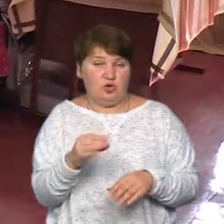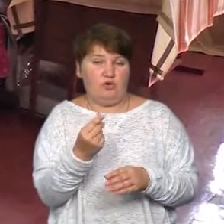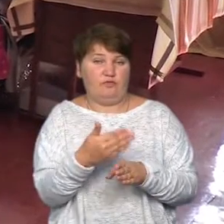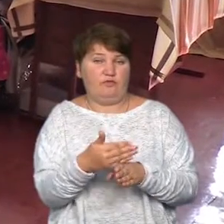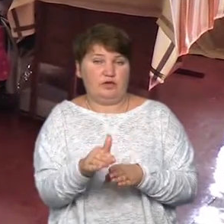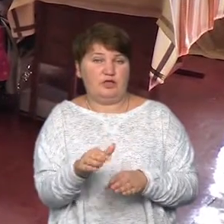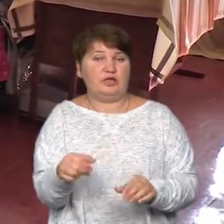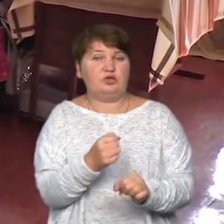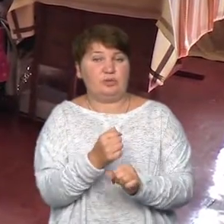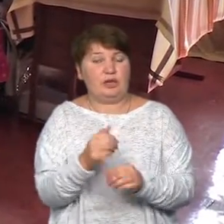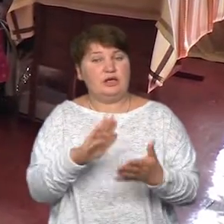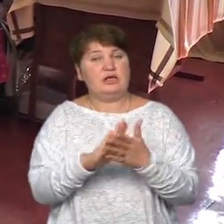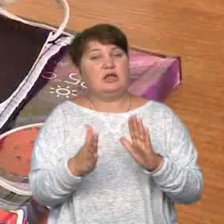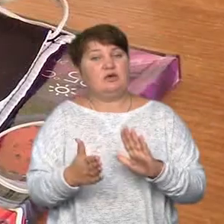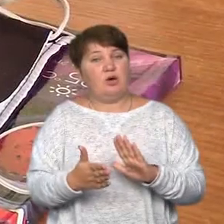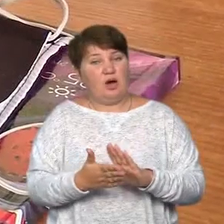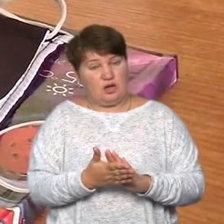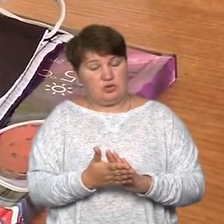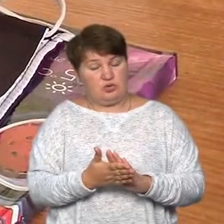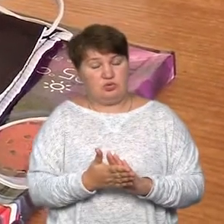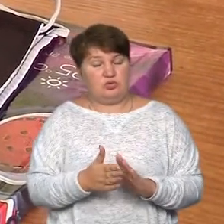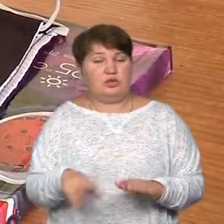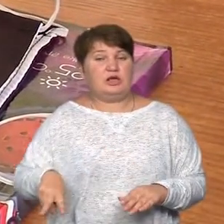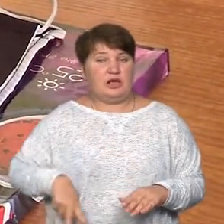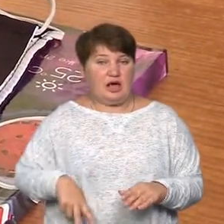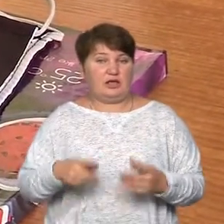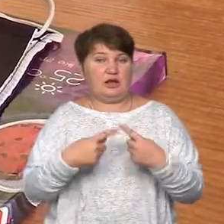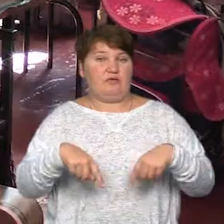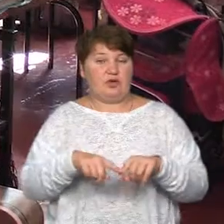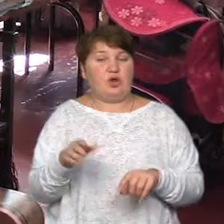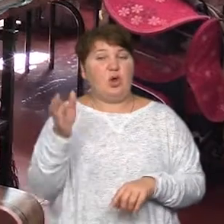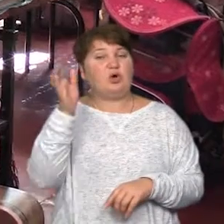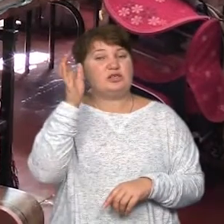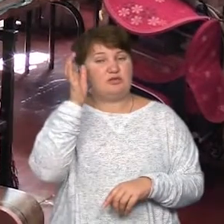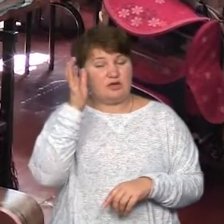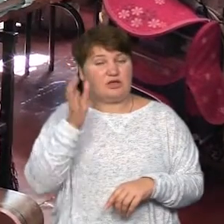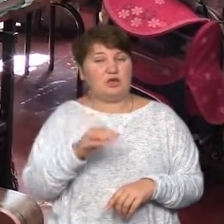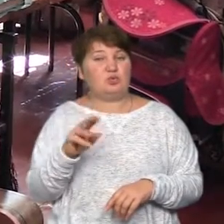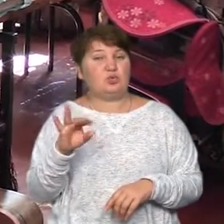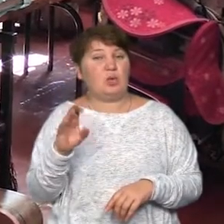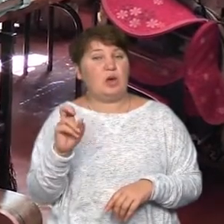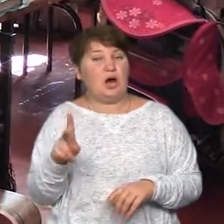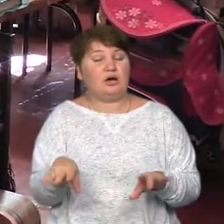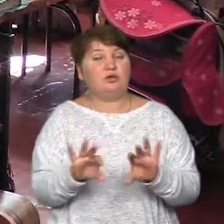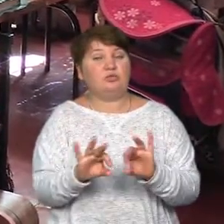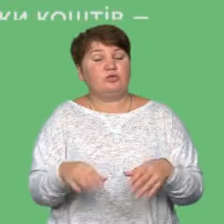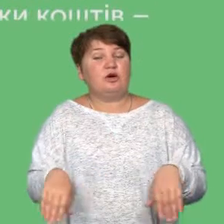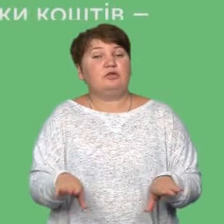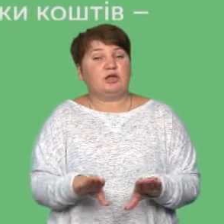Ситуацію з засобами захисту директору відділу освіти Верховинської райдаж адміністрації Василь Гуцуляк прокоментував так.